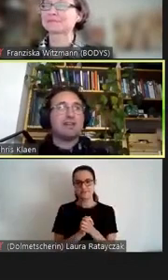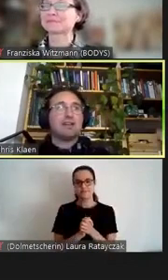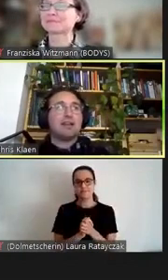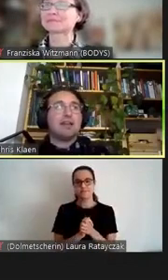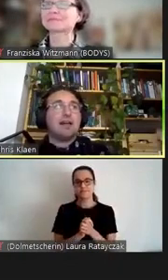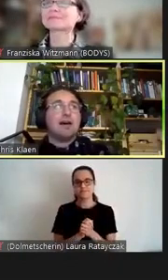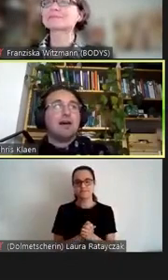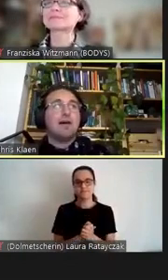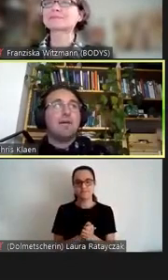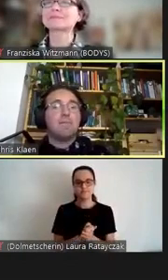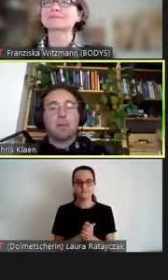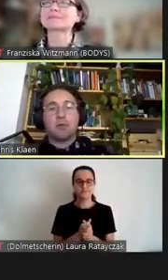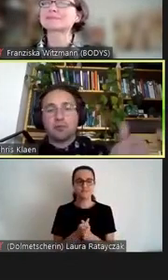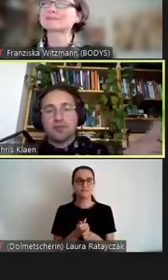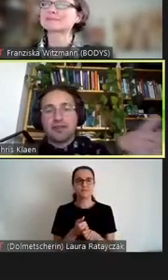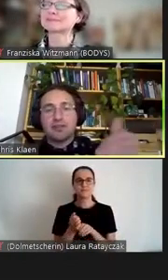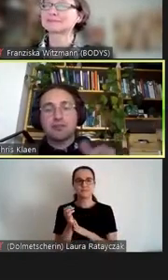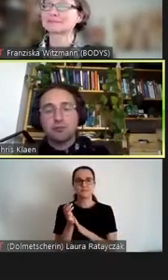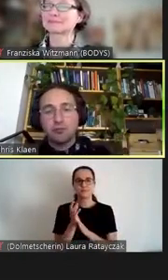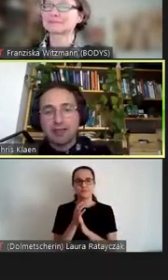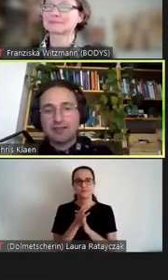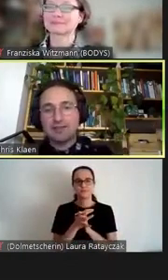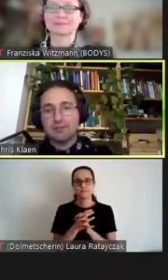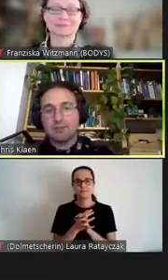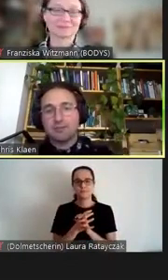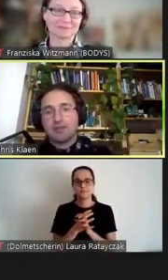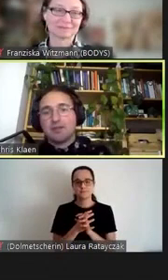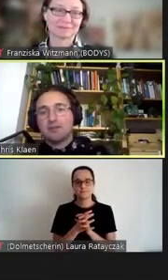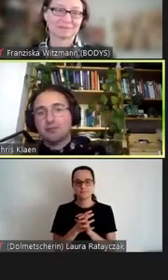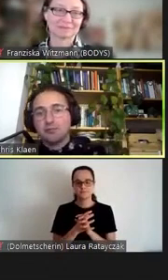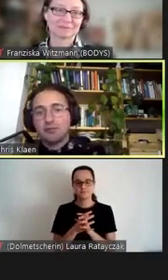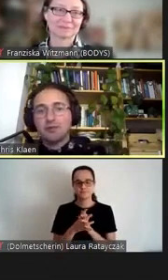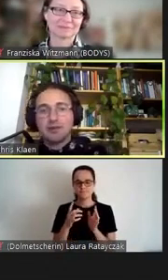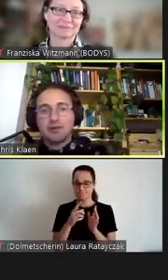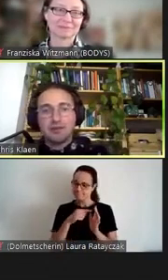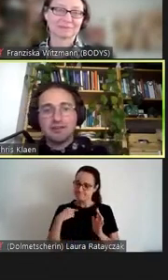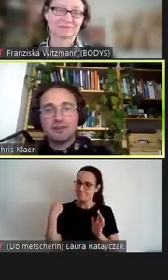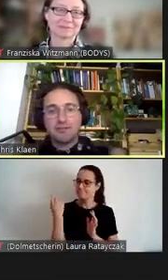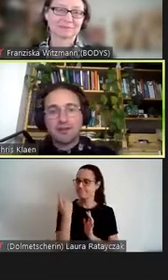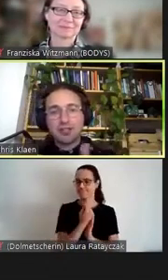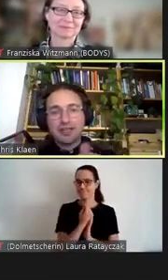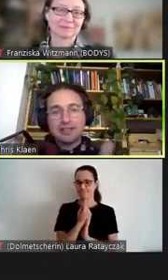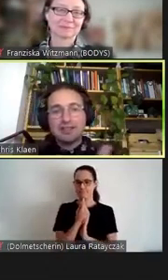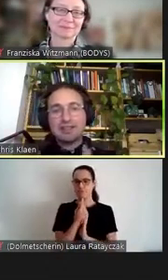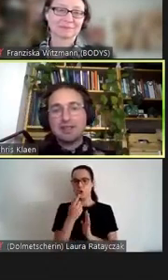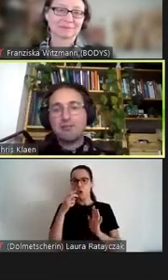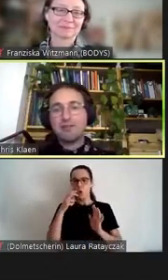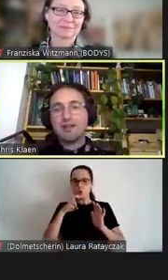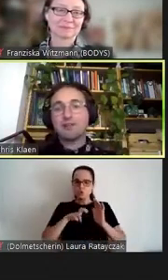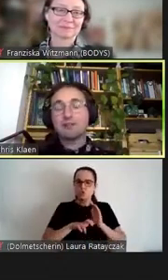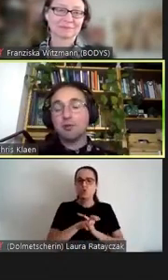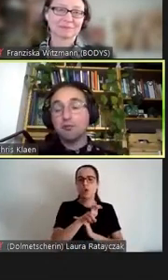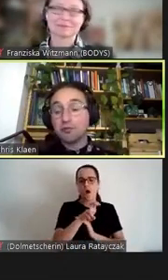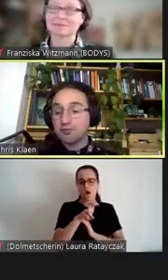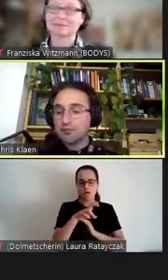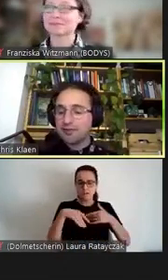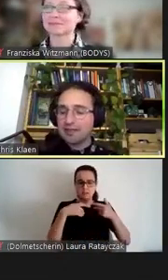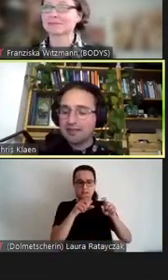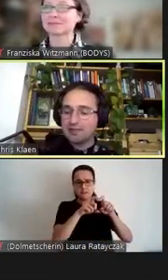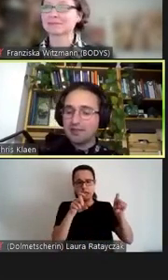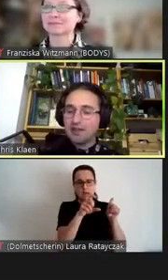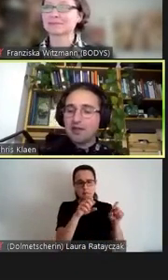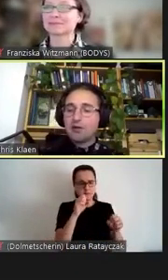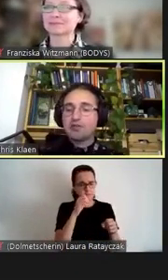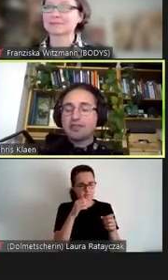stellen, uns unserer Zugänge zu diesen verschränkten Themenfeldern bewusst